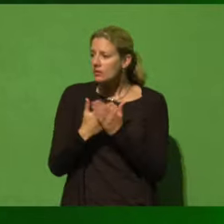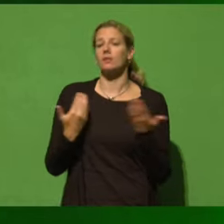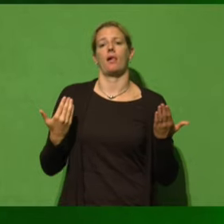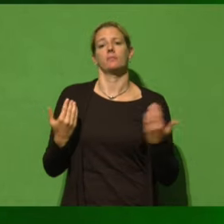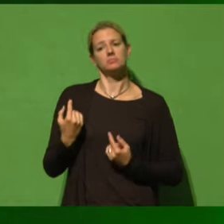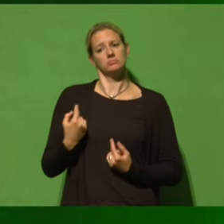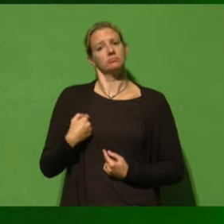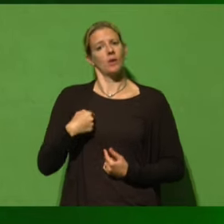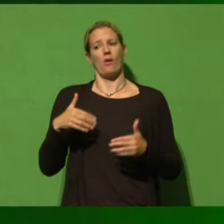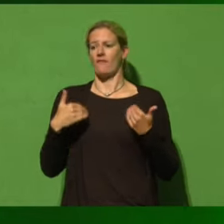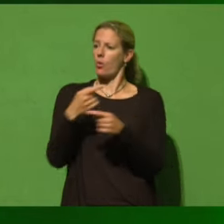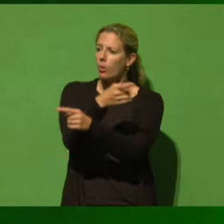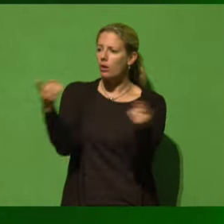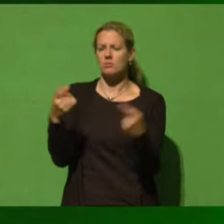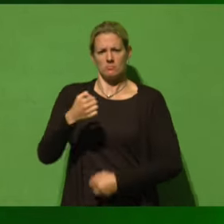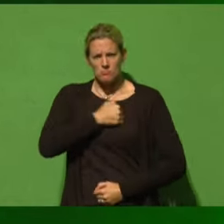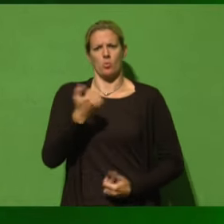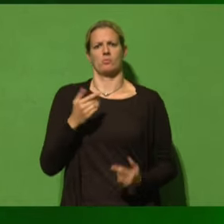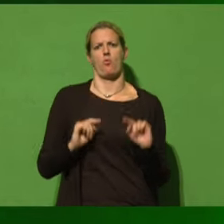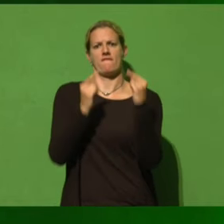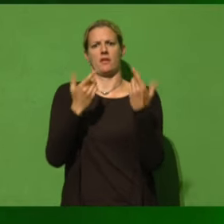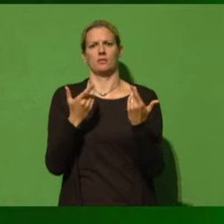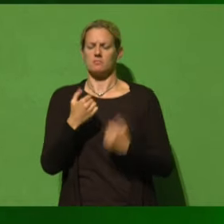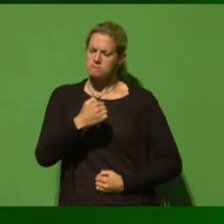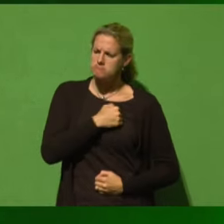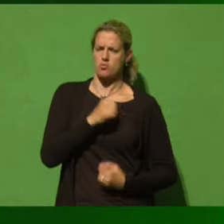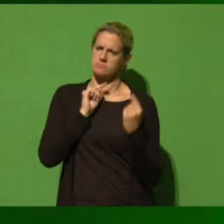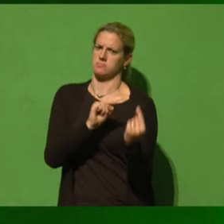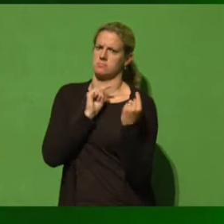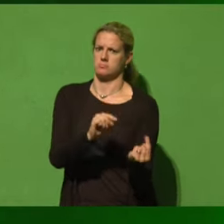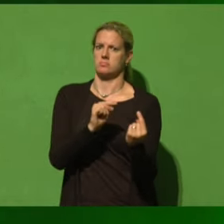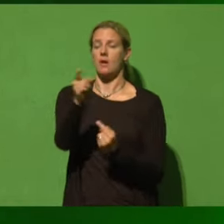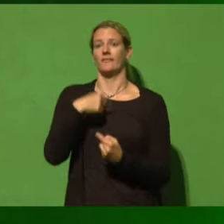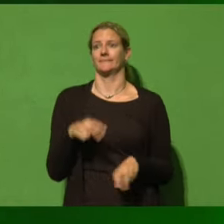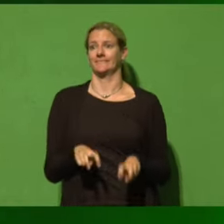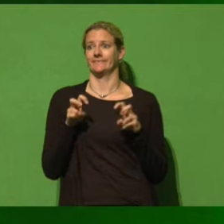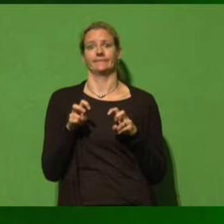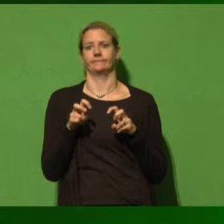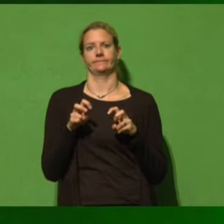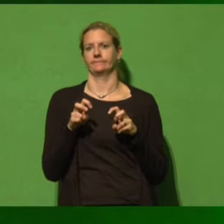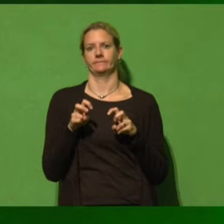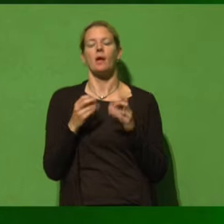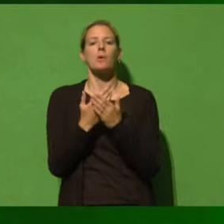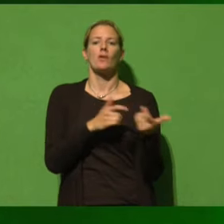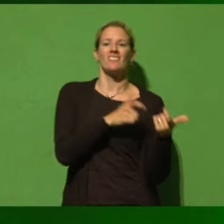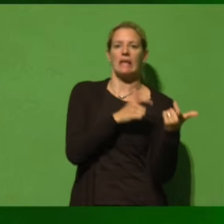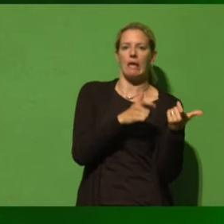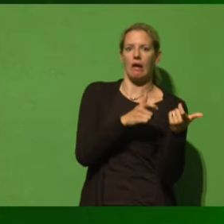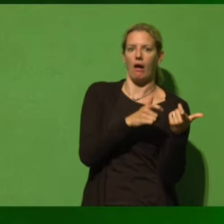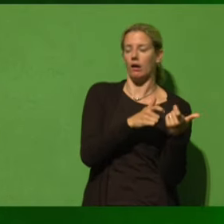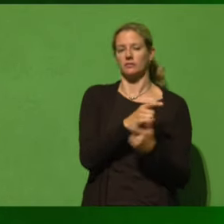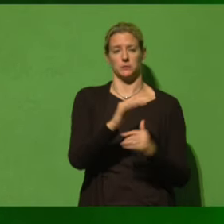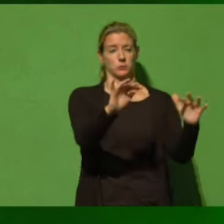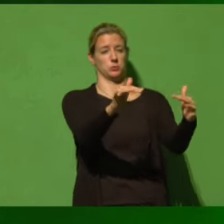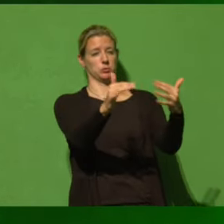Konflikte reintraut, dass ihr euch in die Auseinandersetzungen reintraut, dass ihr nicht zurückschreckt, wenn die Jägerlobby zu Tausenden erscheint.